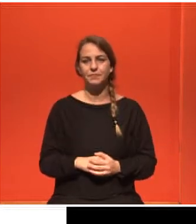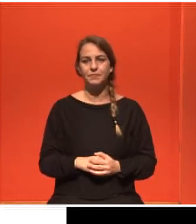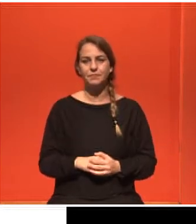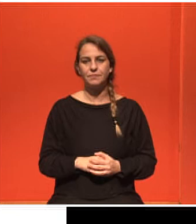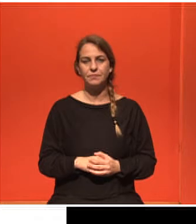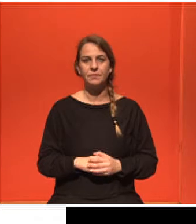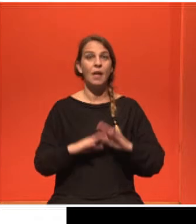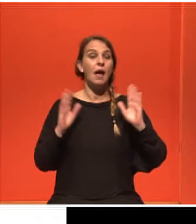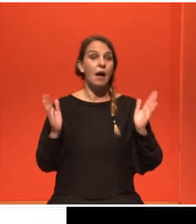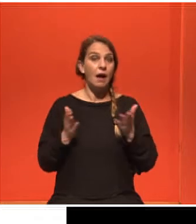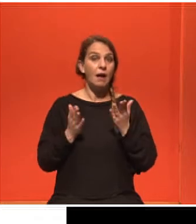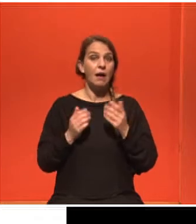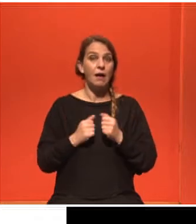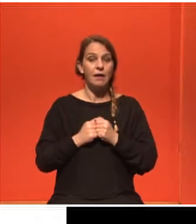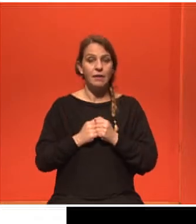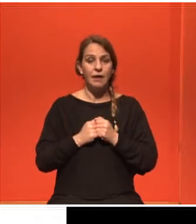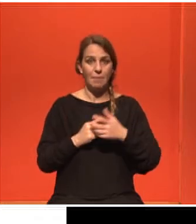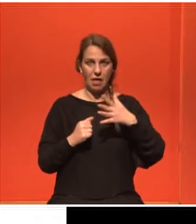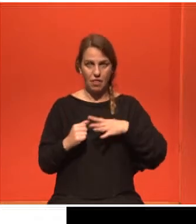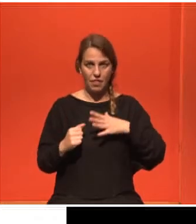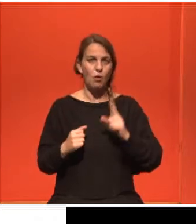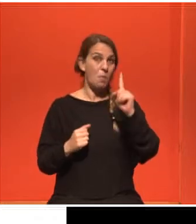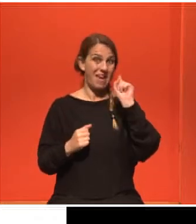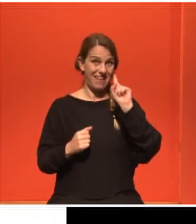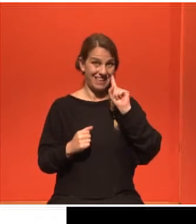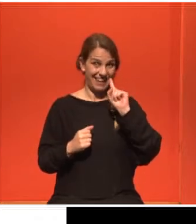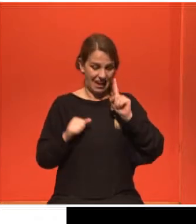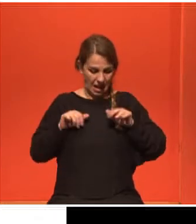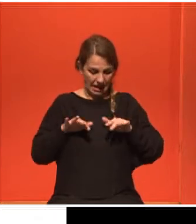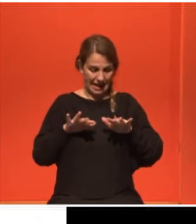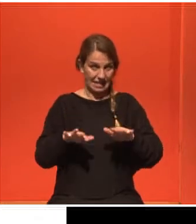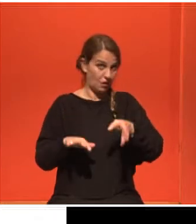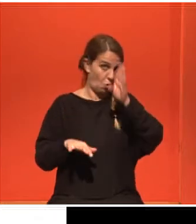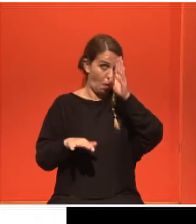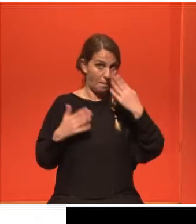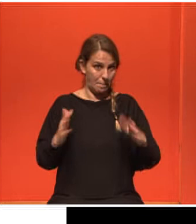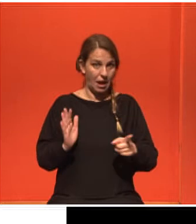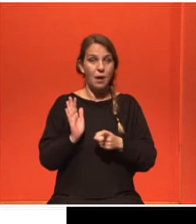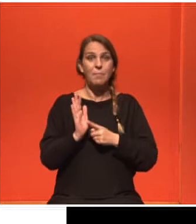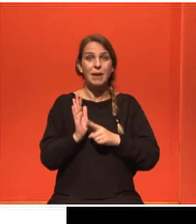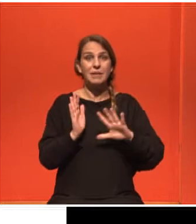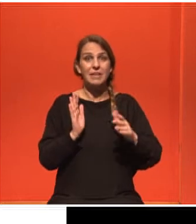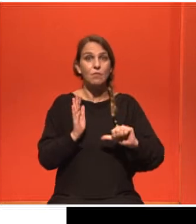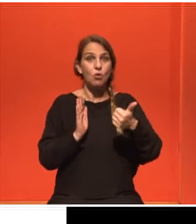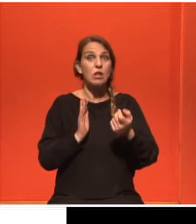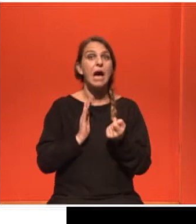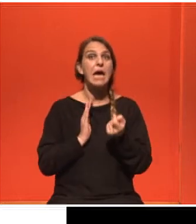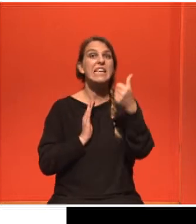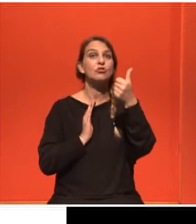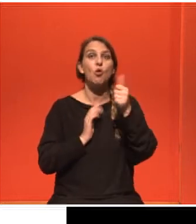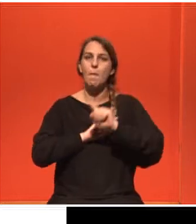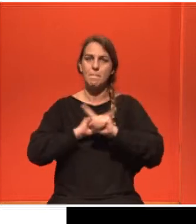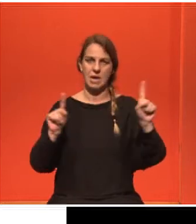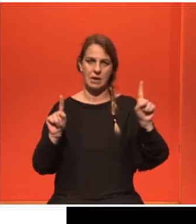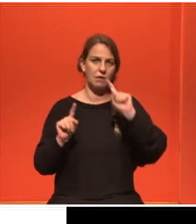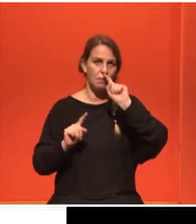τέτοιο σε μια γυναίκα που είχε διαγνωστεί με κάποιο καρκίνο, πρέπει να είναι πρώτα απ' όλα ογκολογικά ασφαλές, να μην ρισκάρουμε. Πρέπει